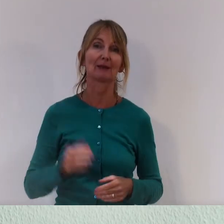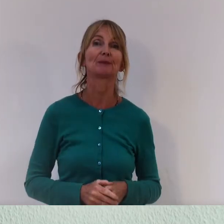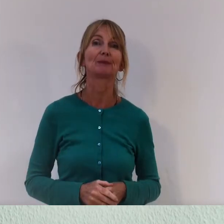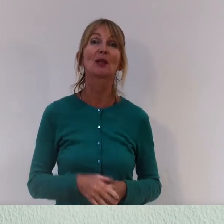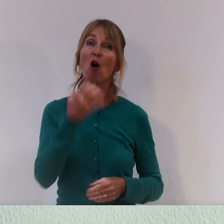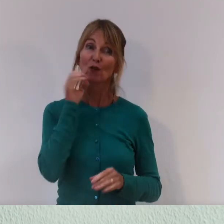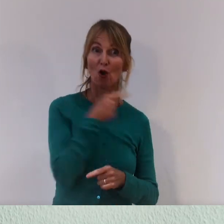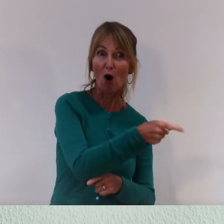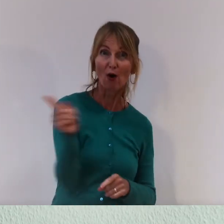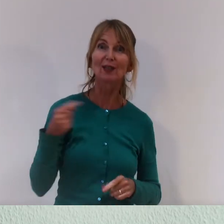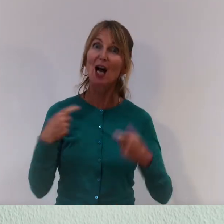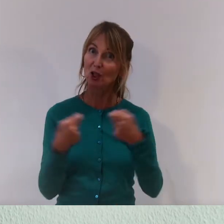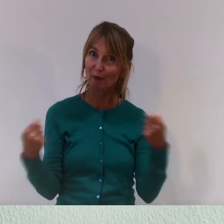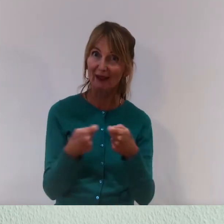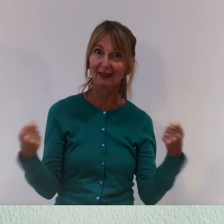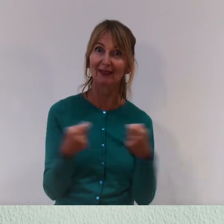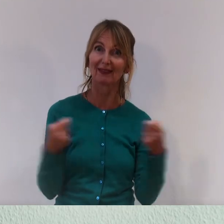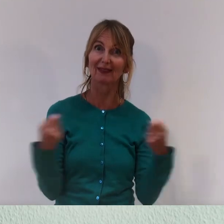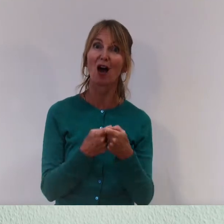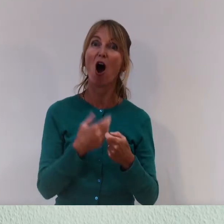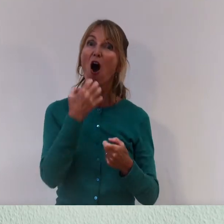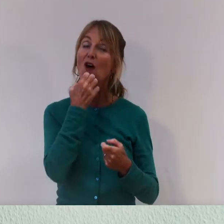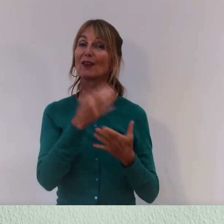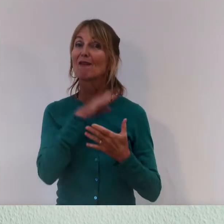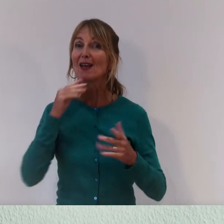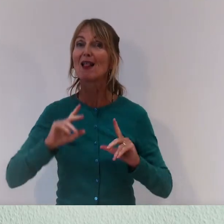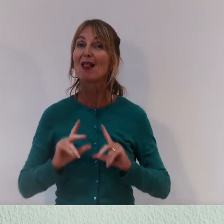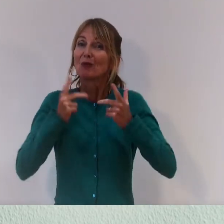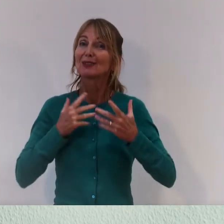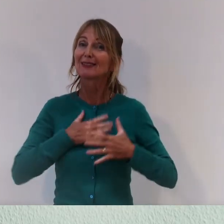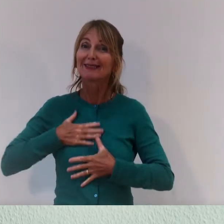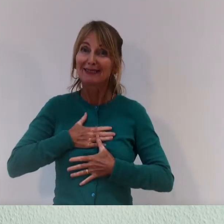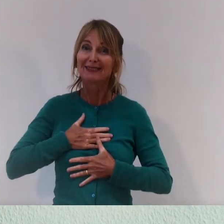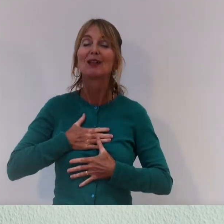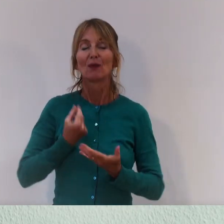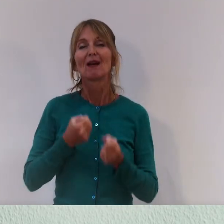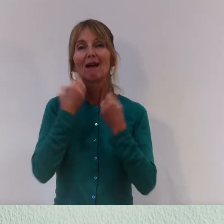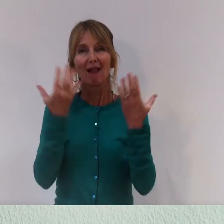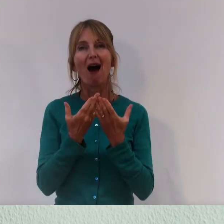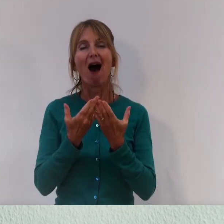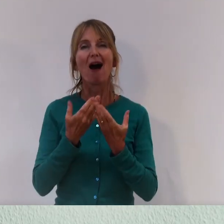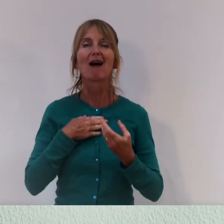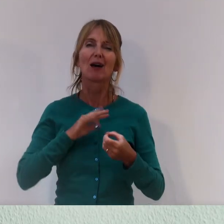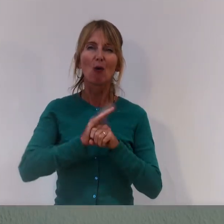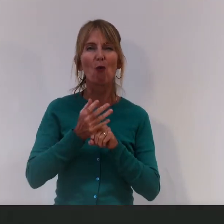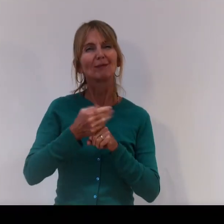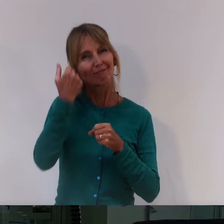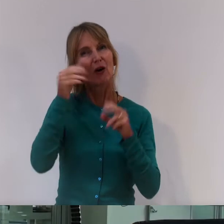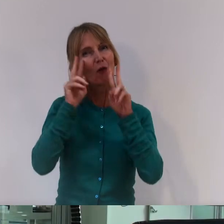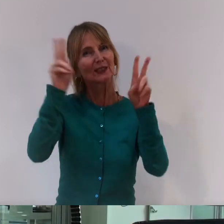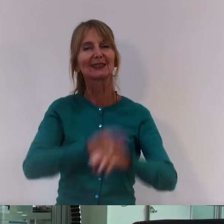Wir wünschen euch ein spannendes, hoffentlich lustvolles Festival und freuen uns auf ein umsichtiges Miteinander.